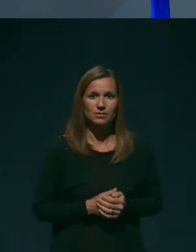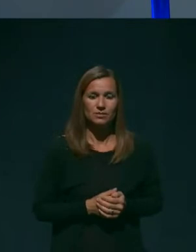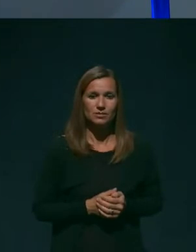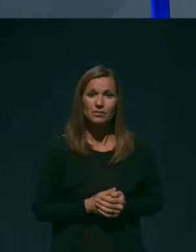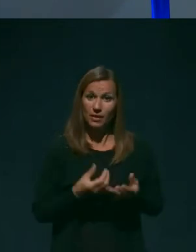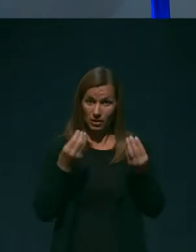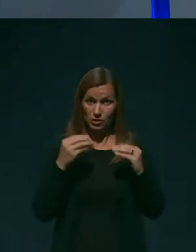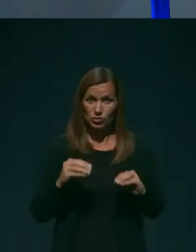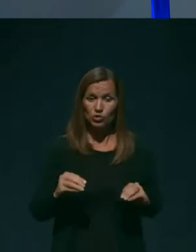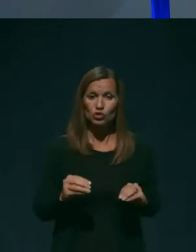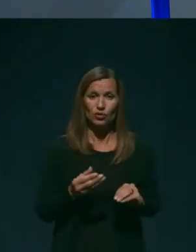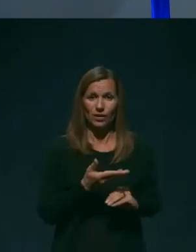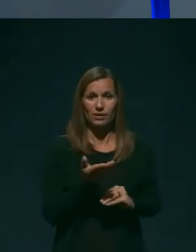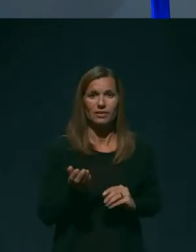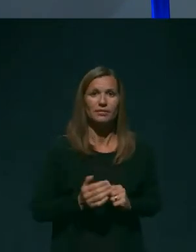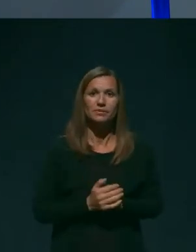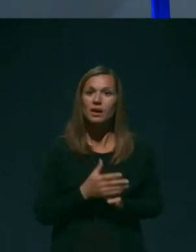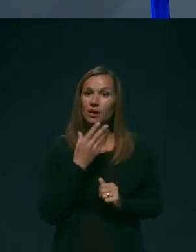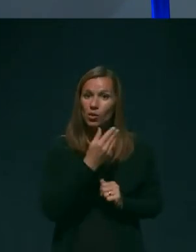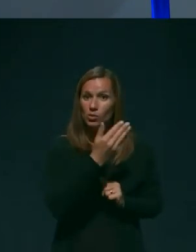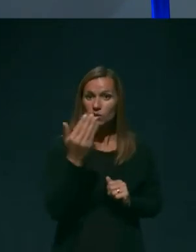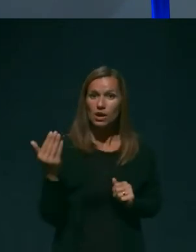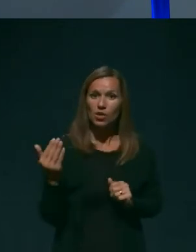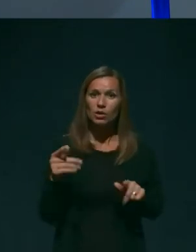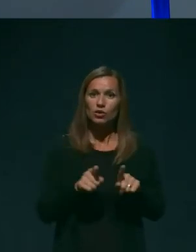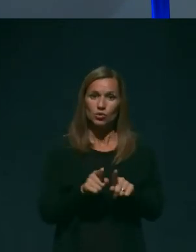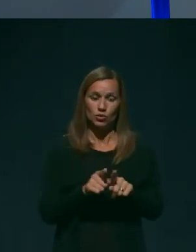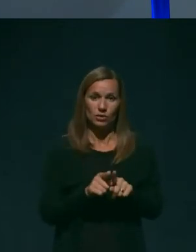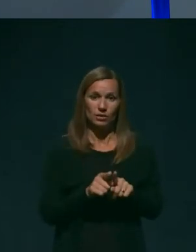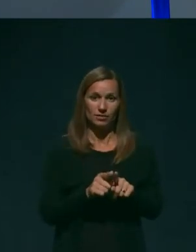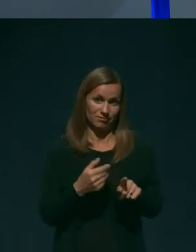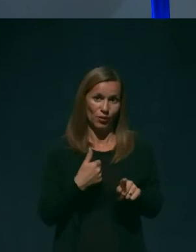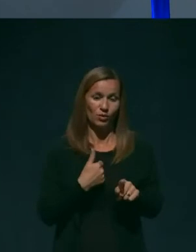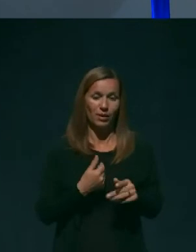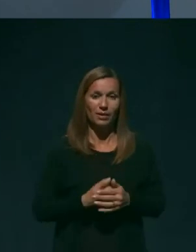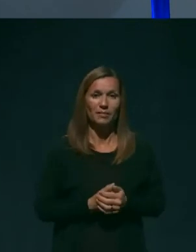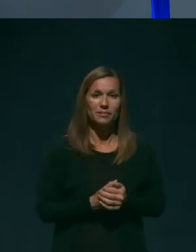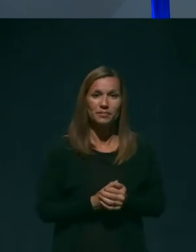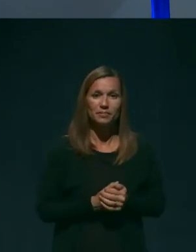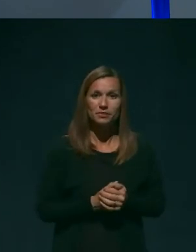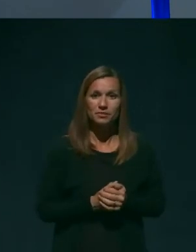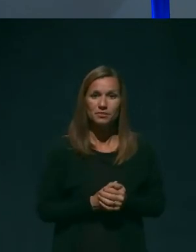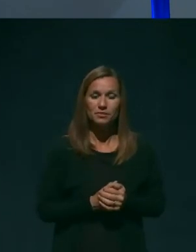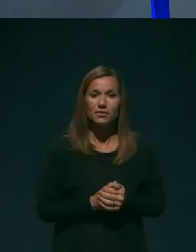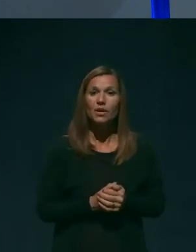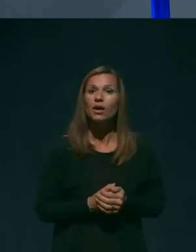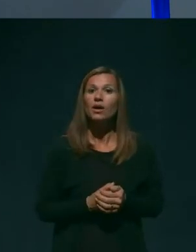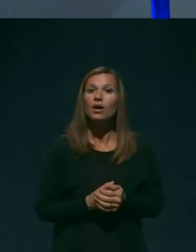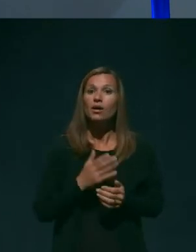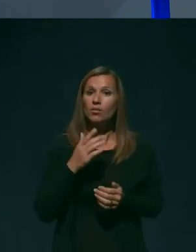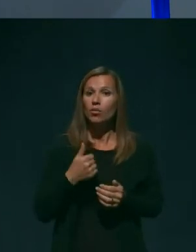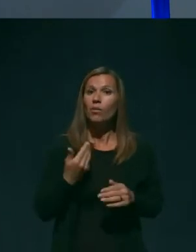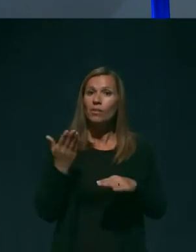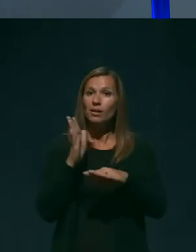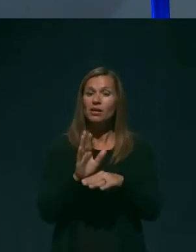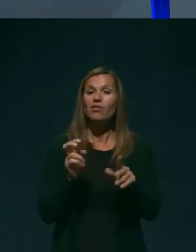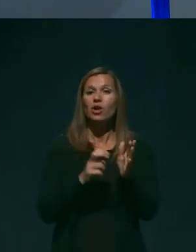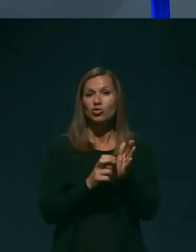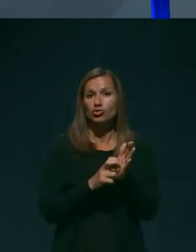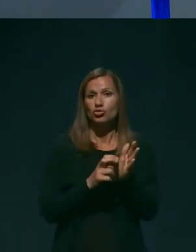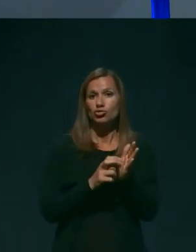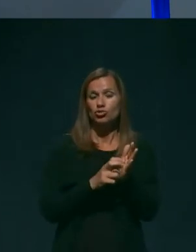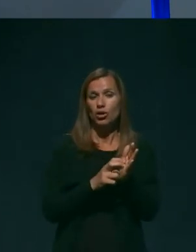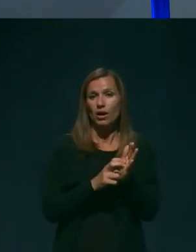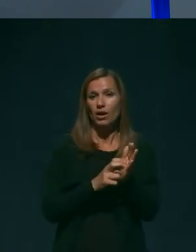Spoštovani, lepo pozdravljeni tudi z moje strani. Dovolite, da predstavim še pogled na zgodbo o